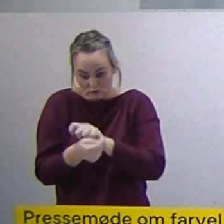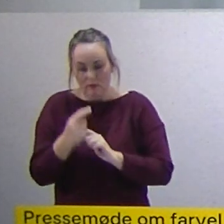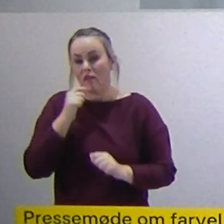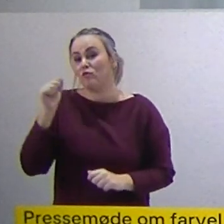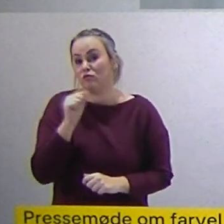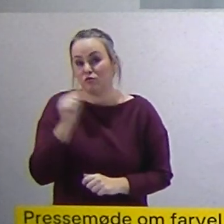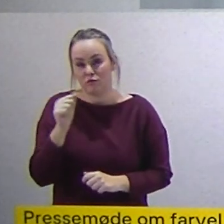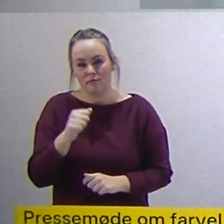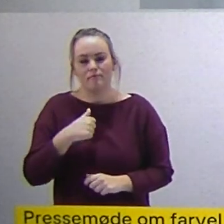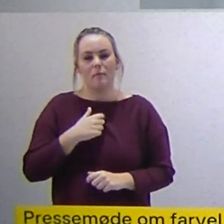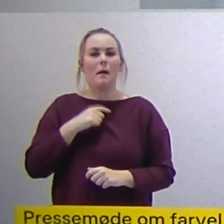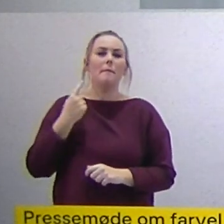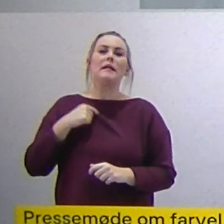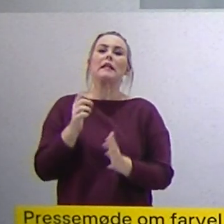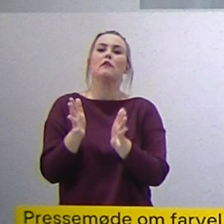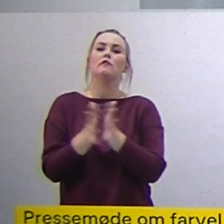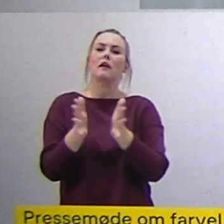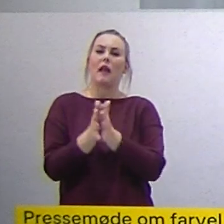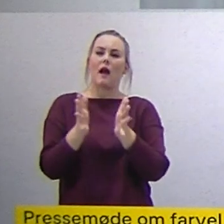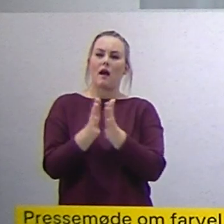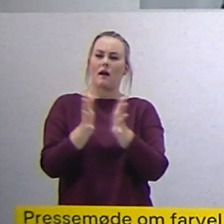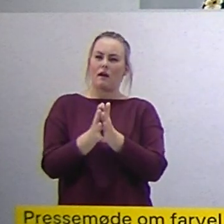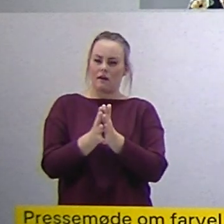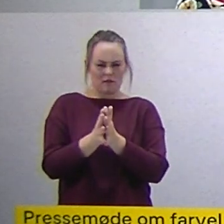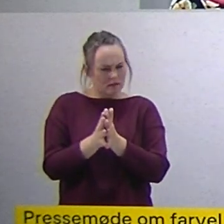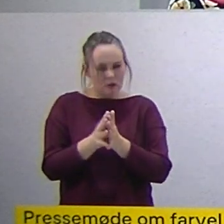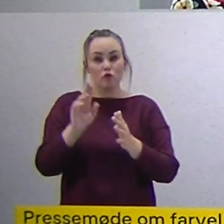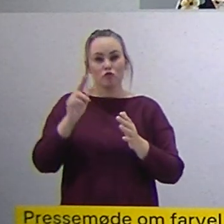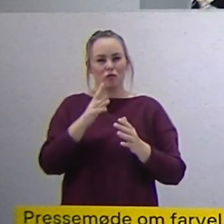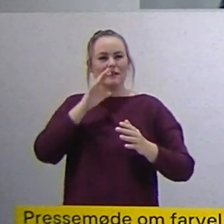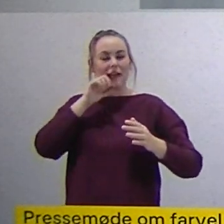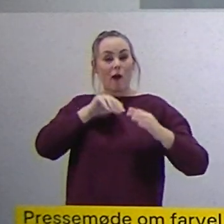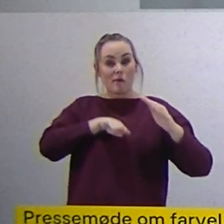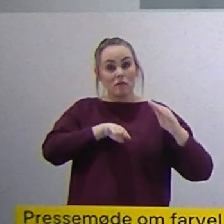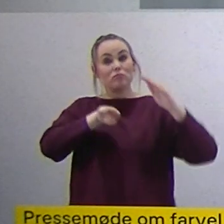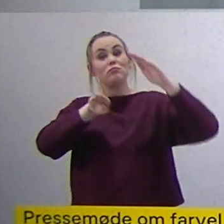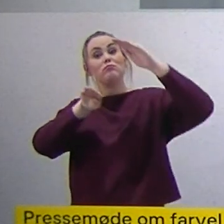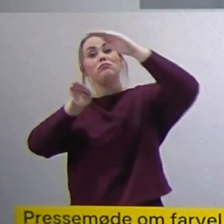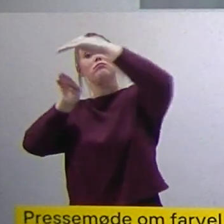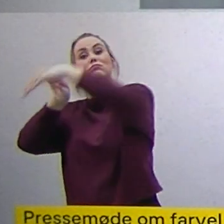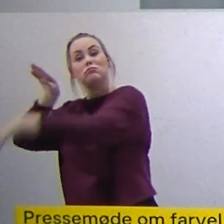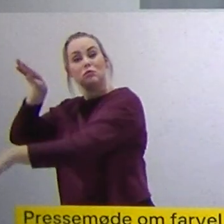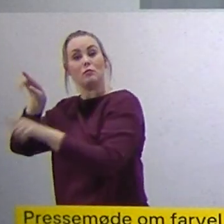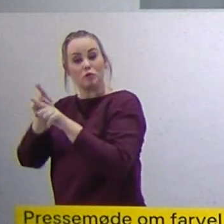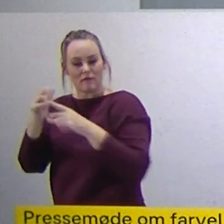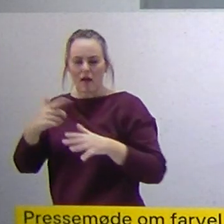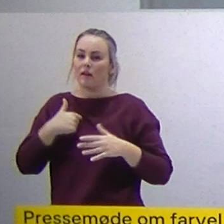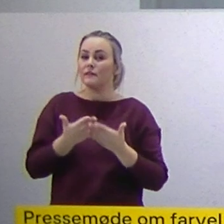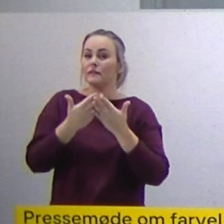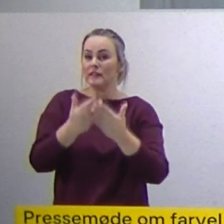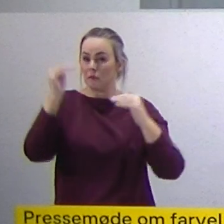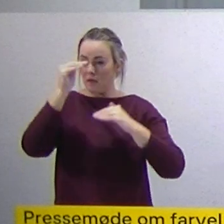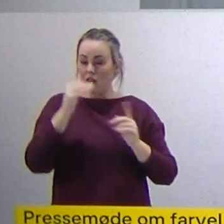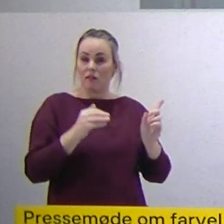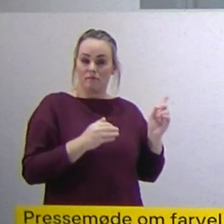lige at forklare lidt mere i detaljer, hvad det er, vi forstår ved den her dekobling, der bliver talt om, der har jeg taget den her figur med. Og det